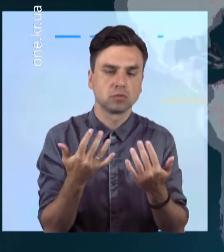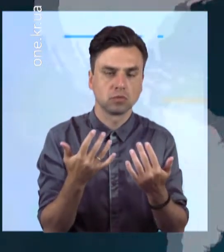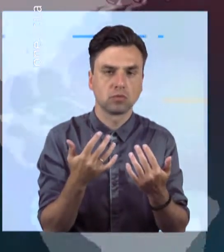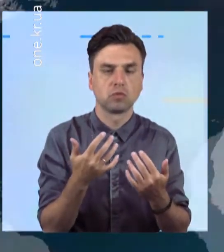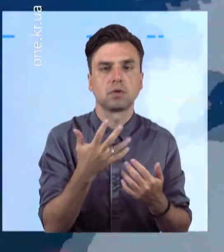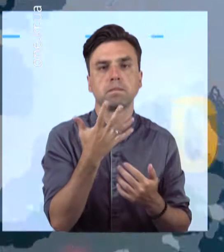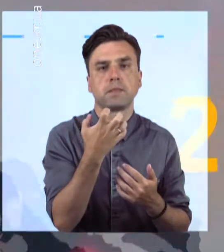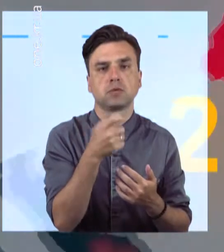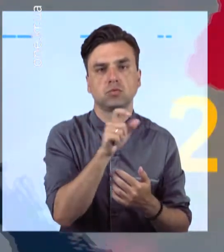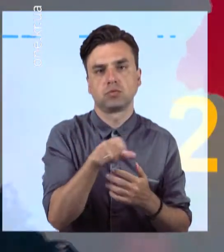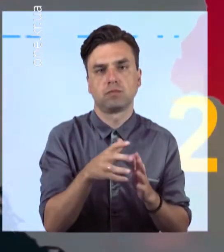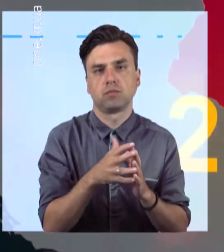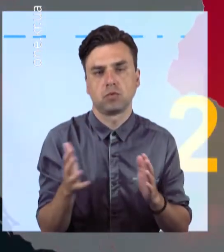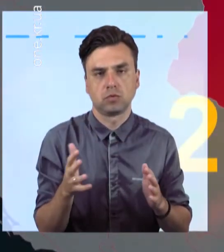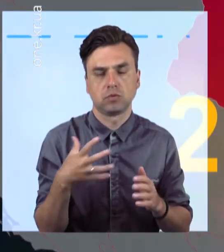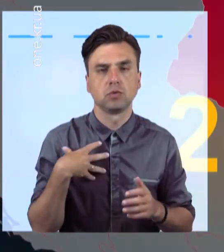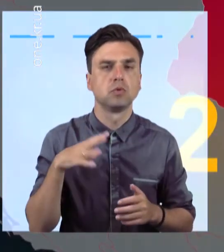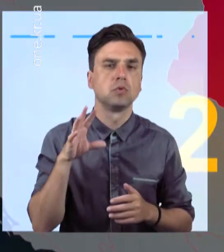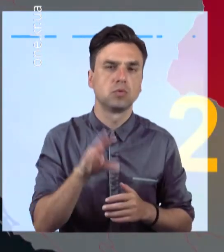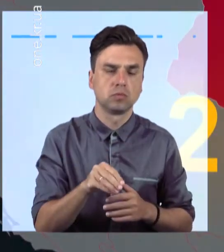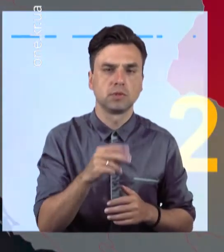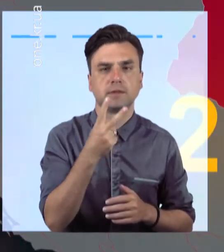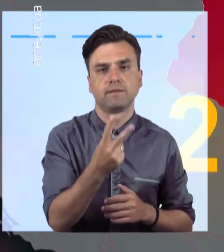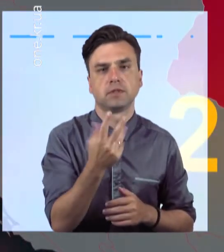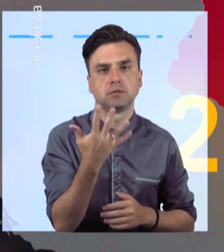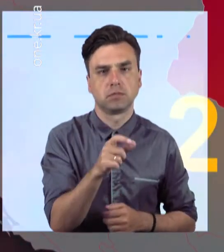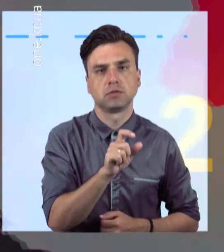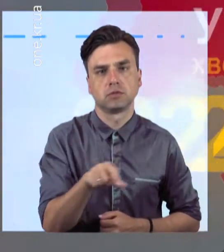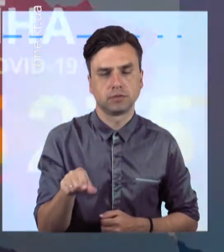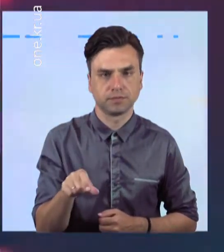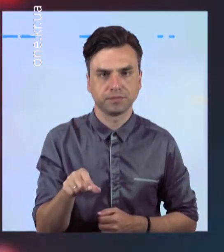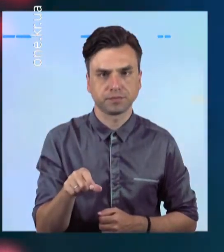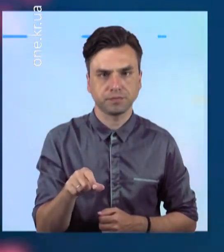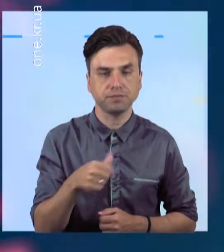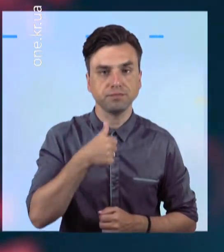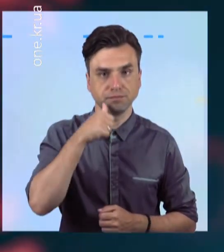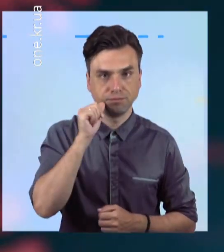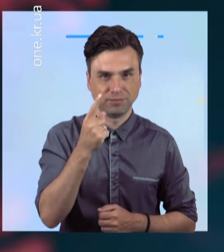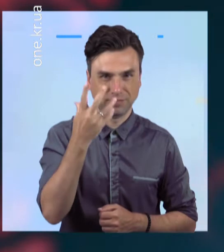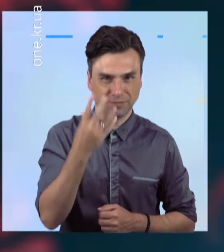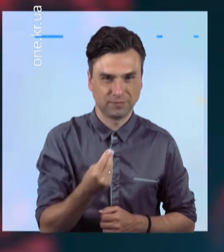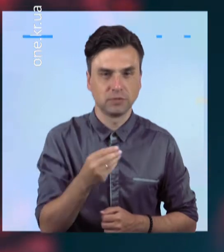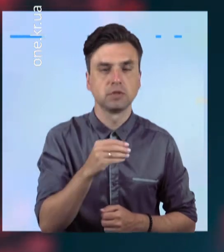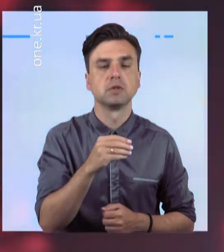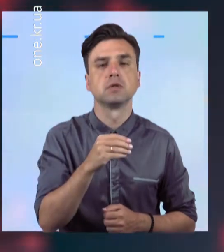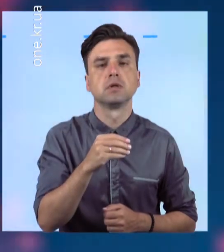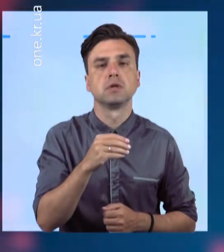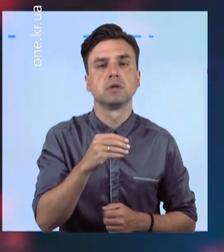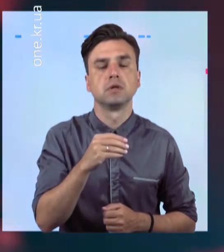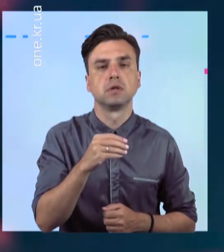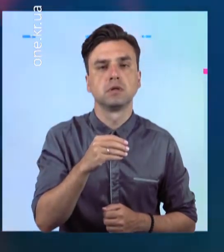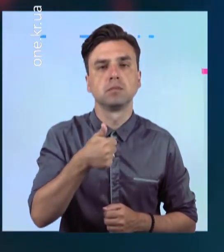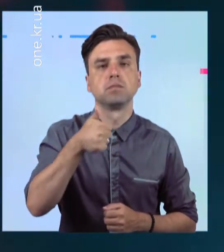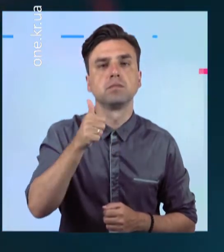півтисячі осіб. Померли від недуги ще 25 пацієнтів. За минулу добу найбільша кількість підтверджених